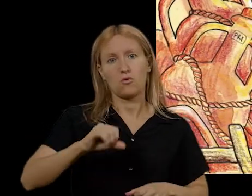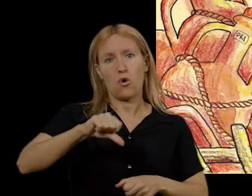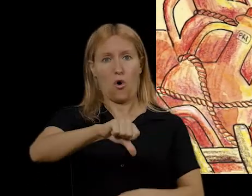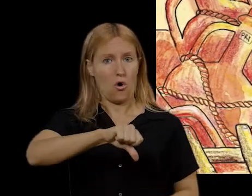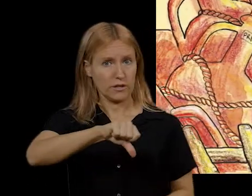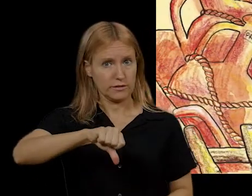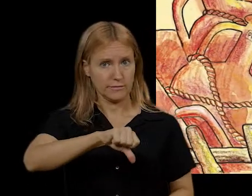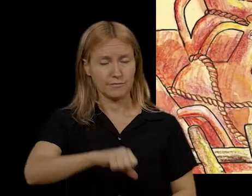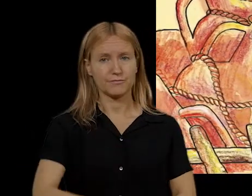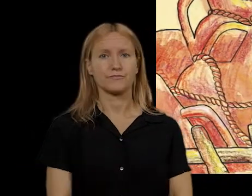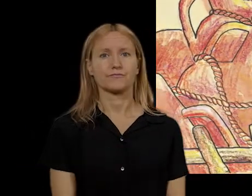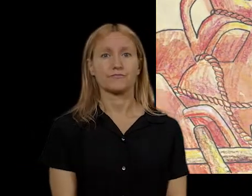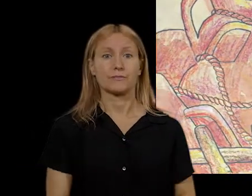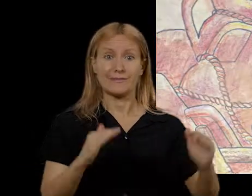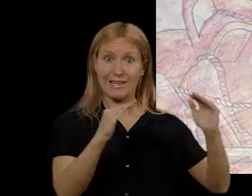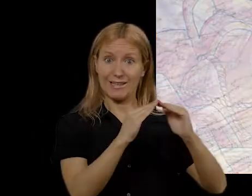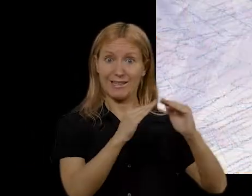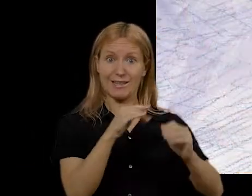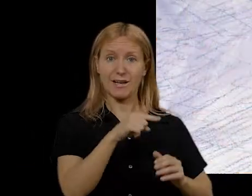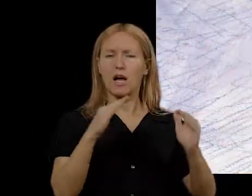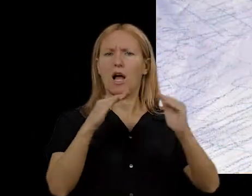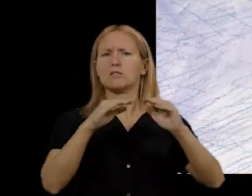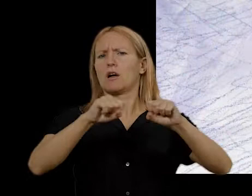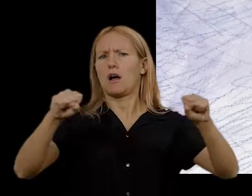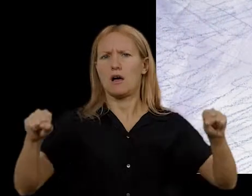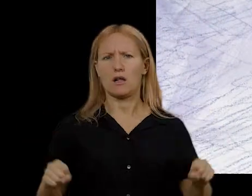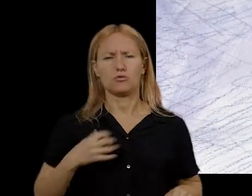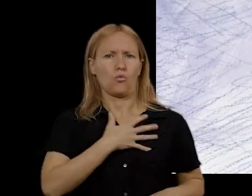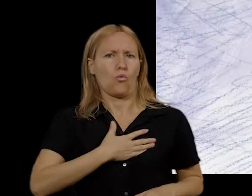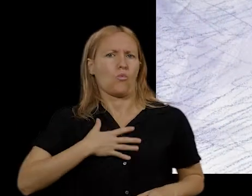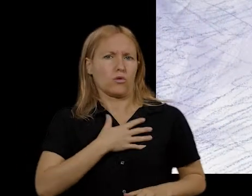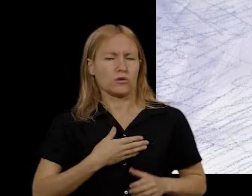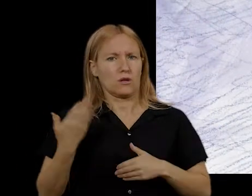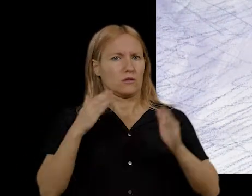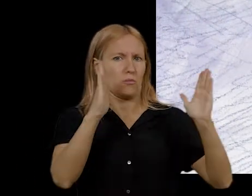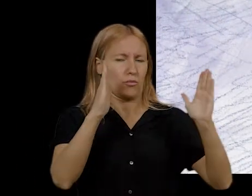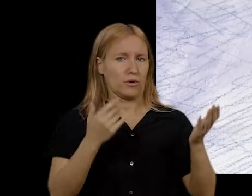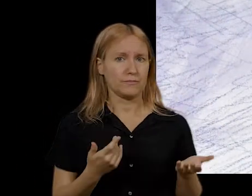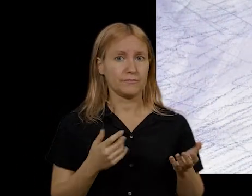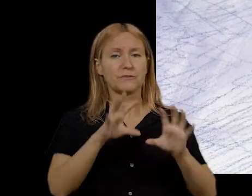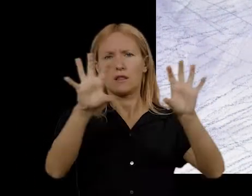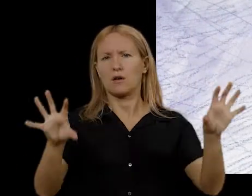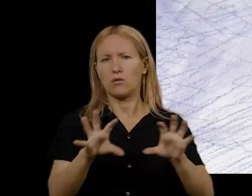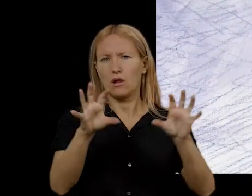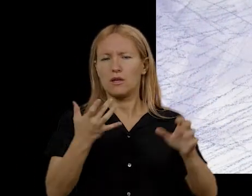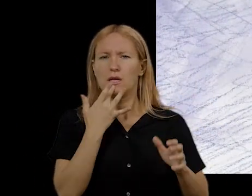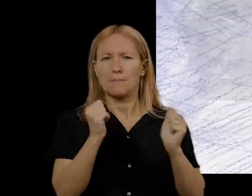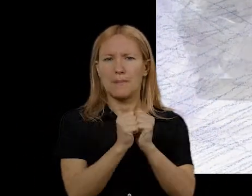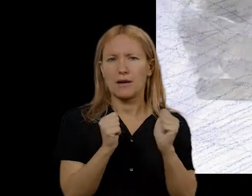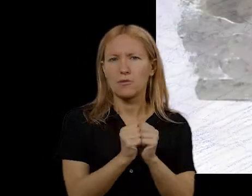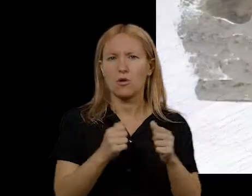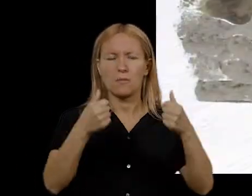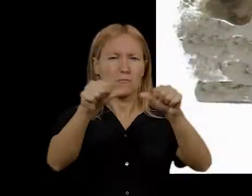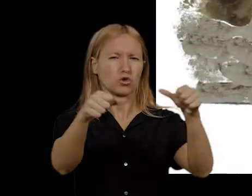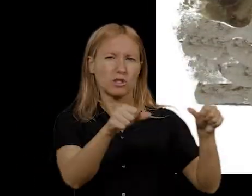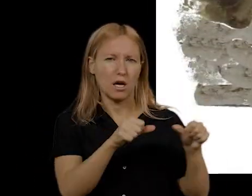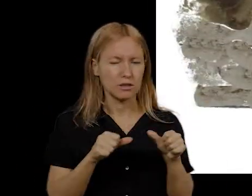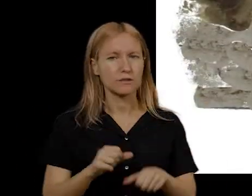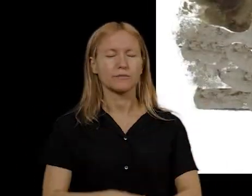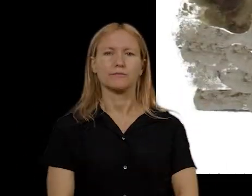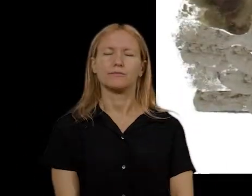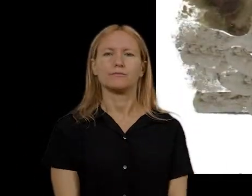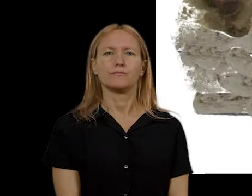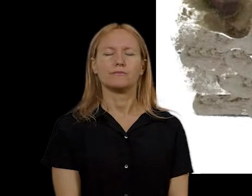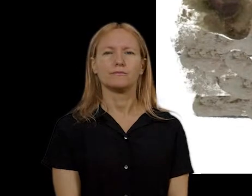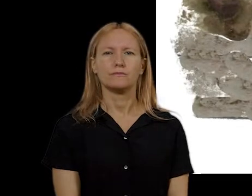podien ser el vi o l'oli. La part residencial era una casa gran, amb totes les comoditats del moment, i decorada amb arbres i mosaics.